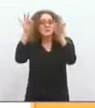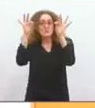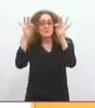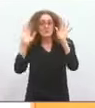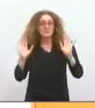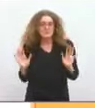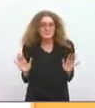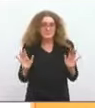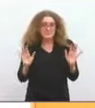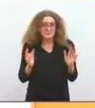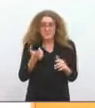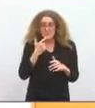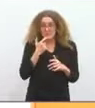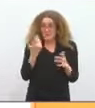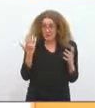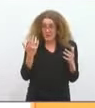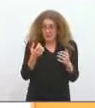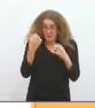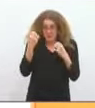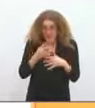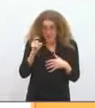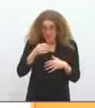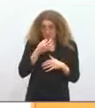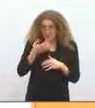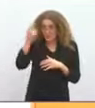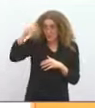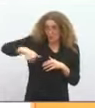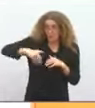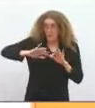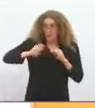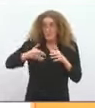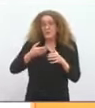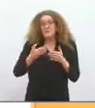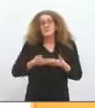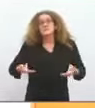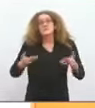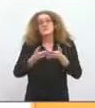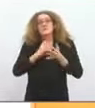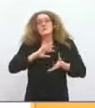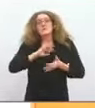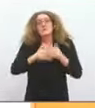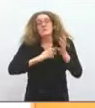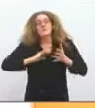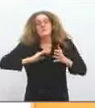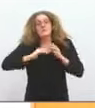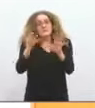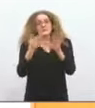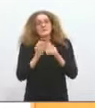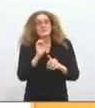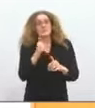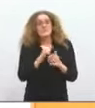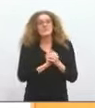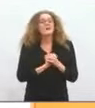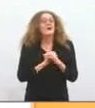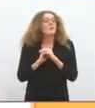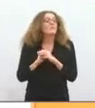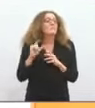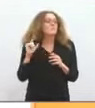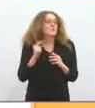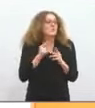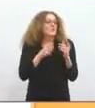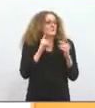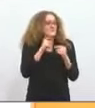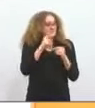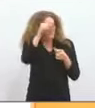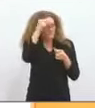il faut savoir dire non pour pouvoir faire avancer les choses. Ça, c'est la première chose. Deuxièmement, quand on nous dit que... Je